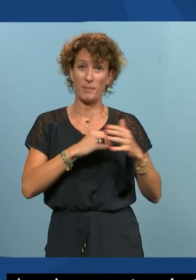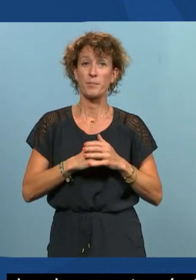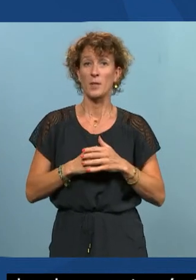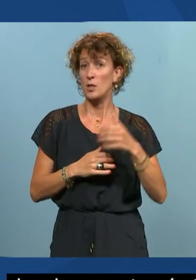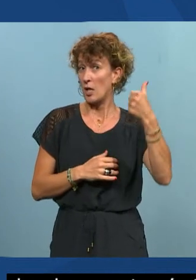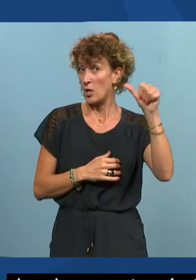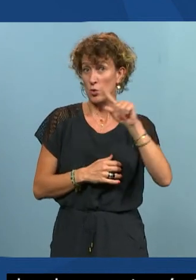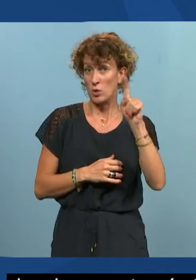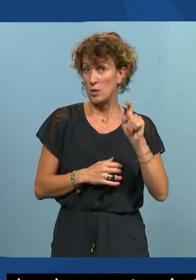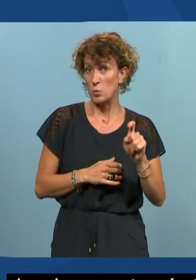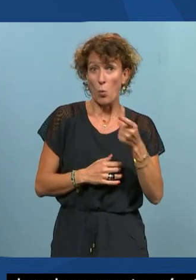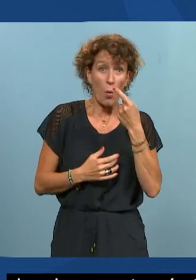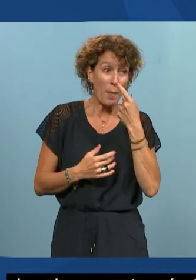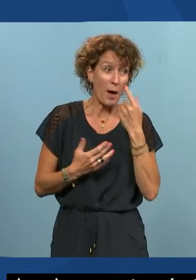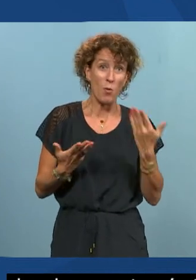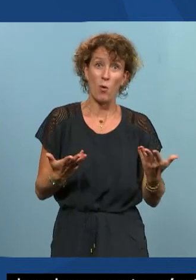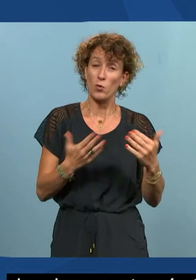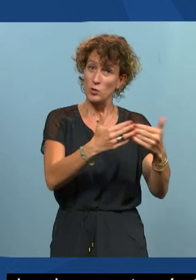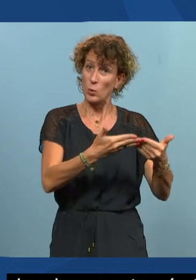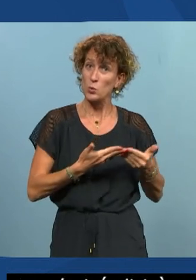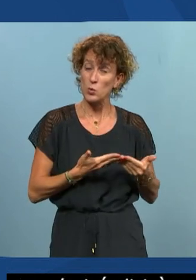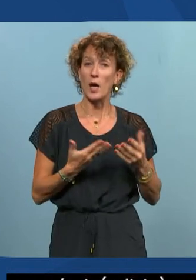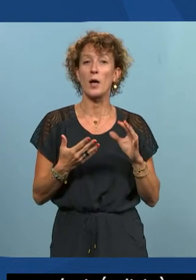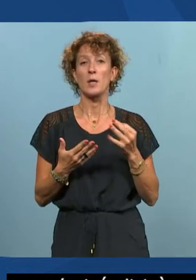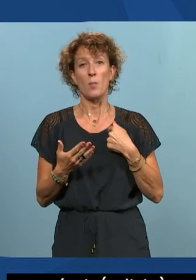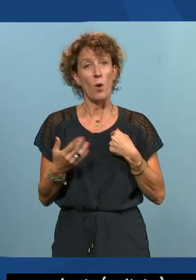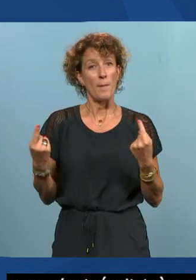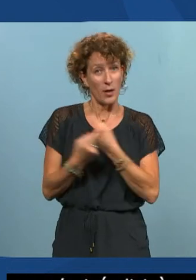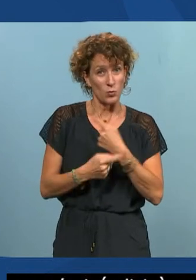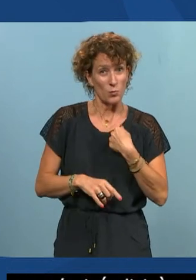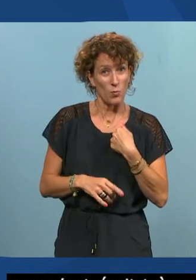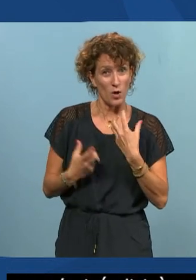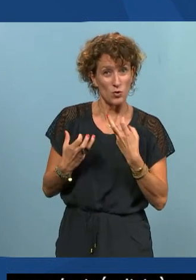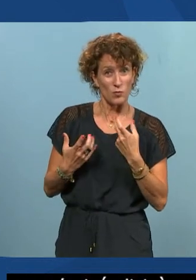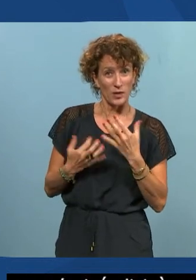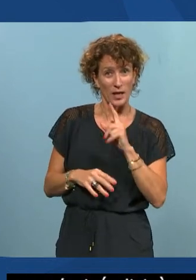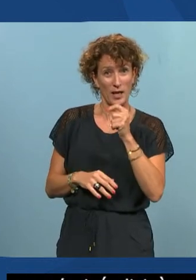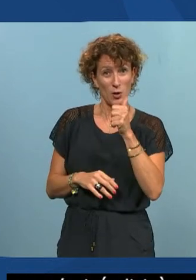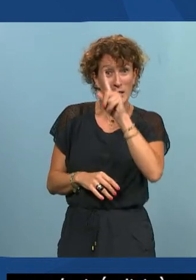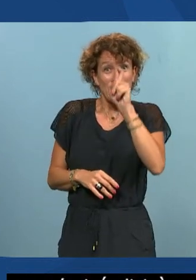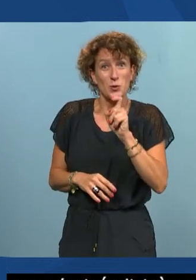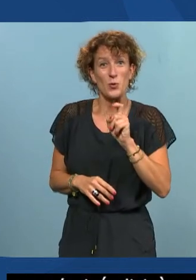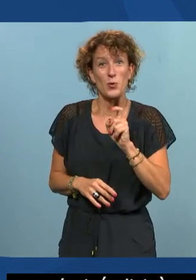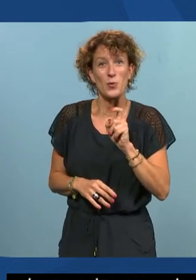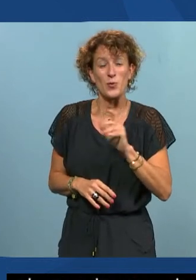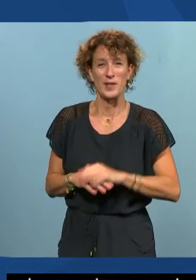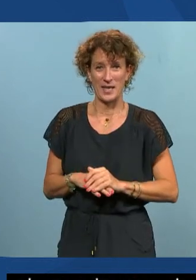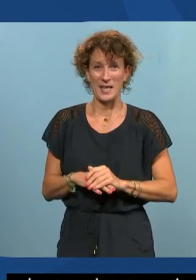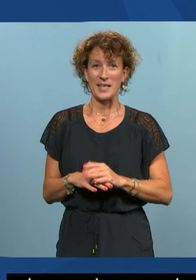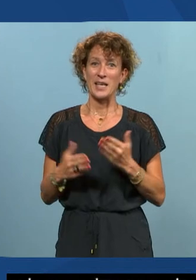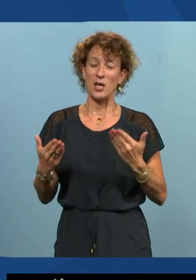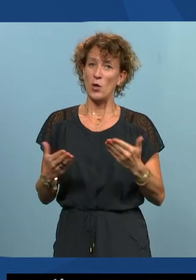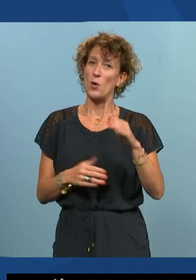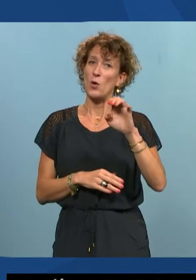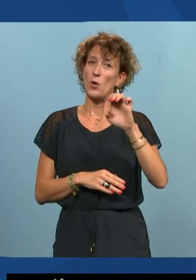question apparemment que j'ai eue et par contre moi je veux bien vous en poser une autre Emmanuel a